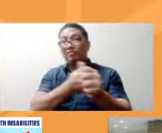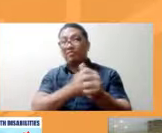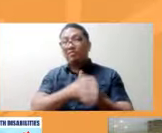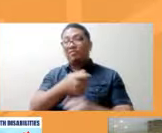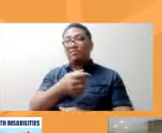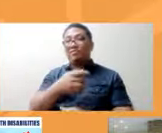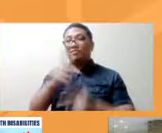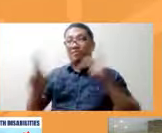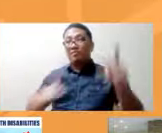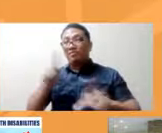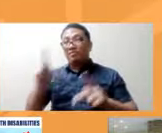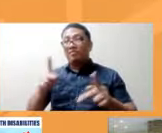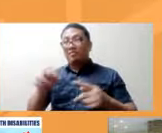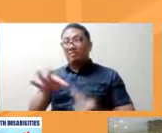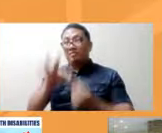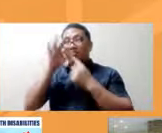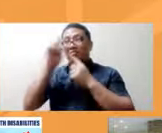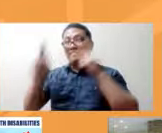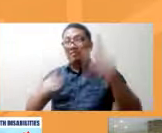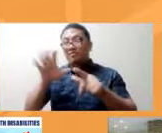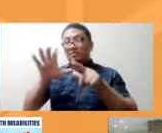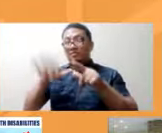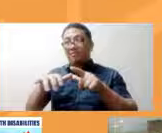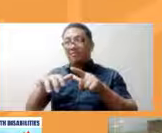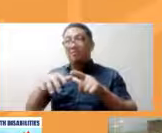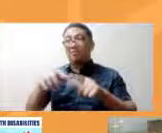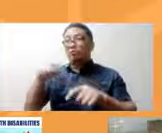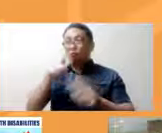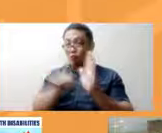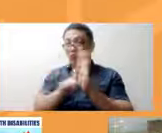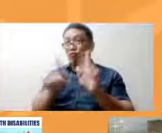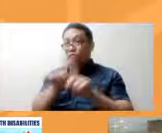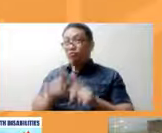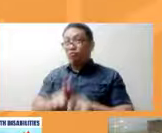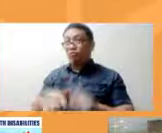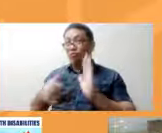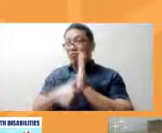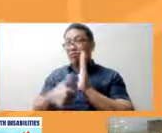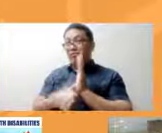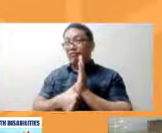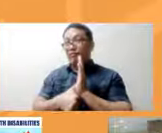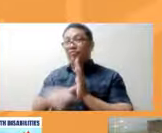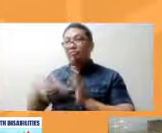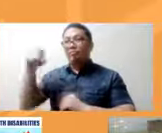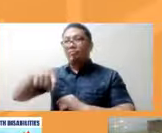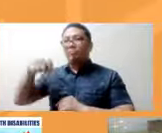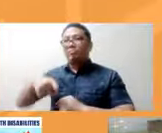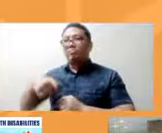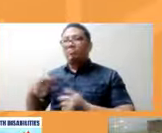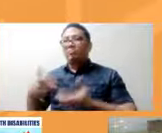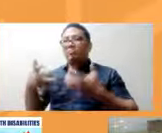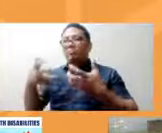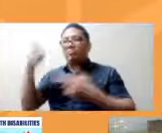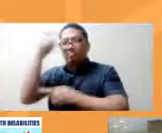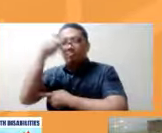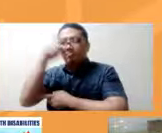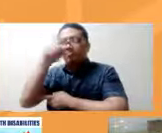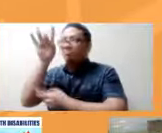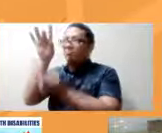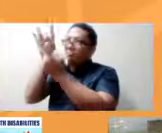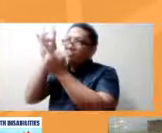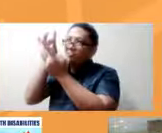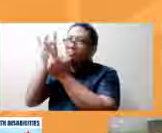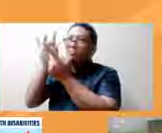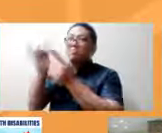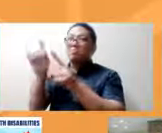tulad ng person with disability na voters din kailangan ng mabigat at matalinong pamimili pero